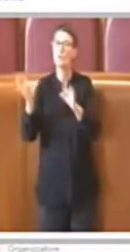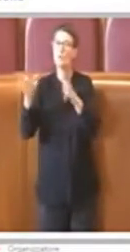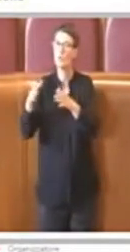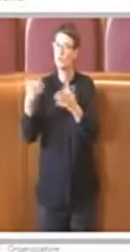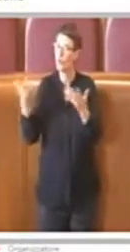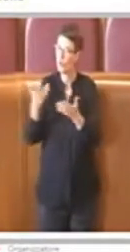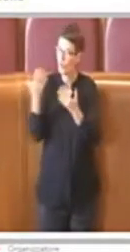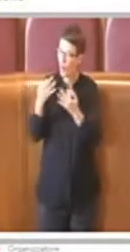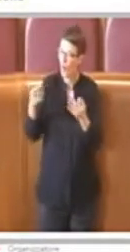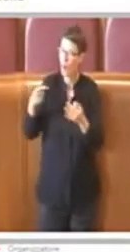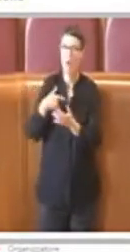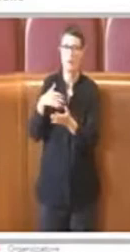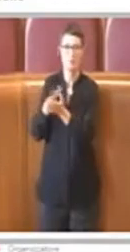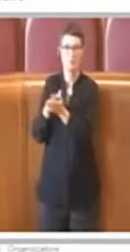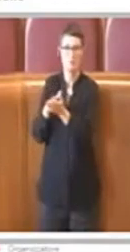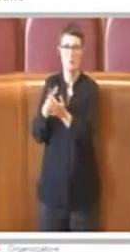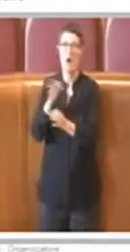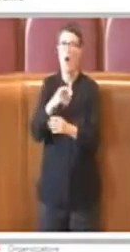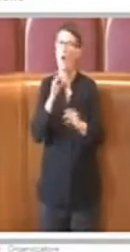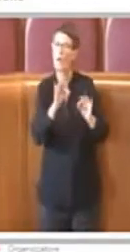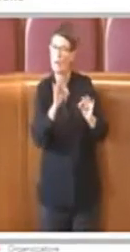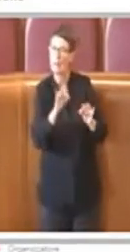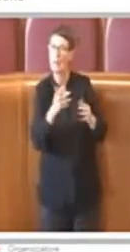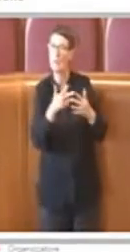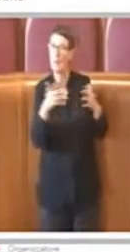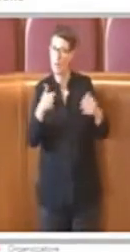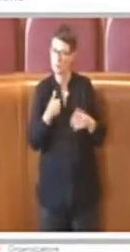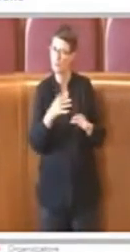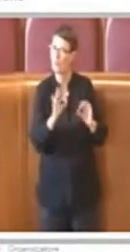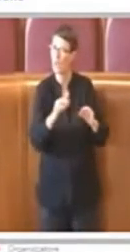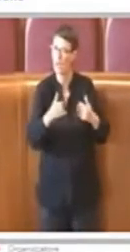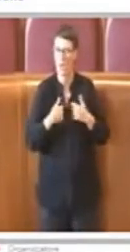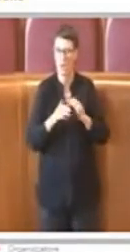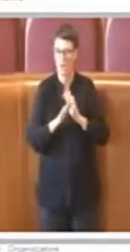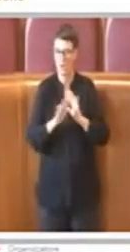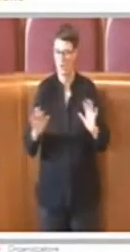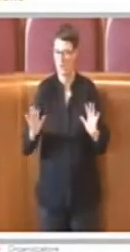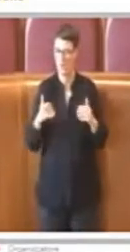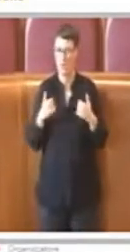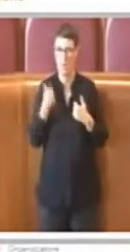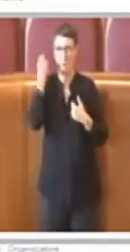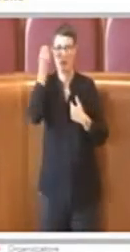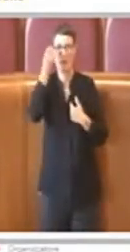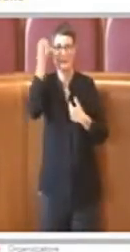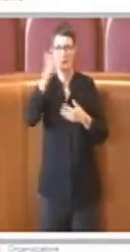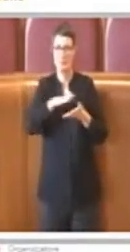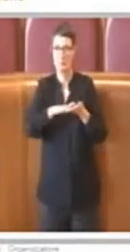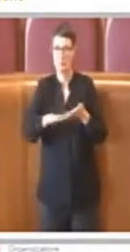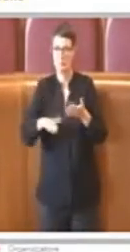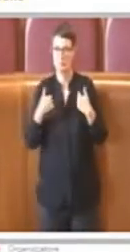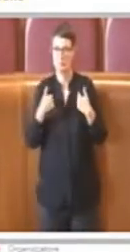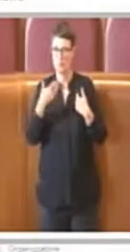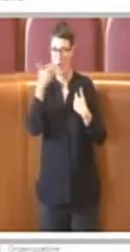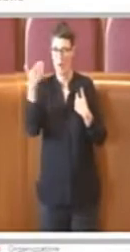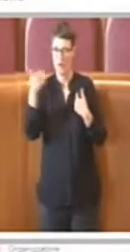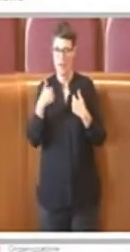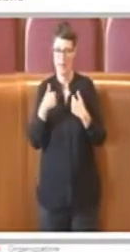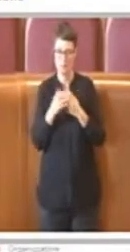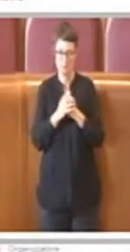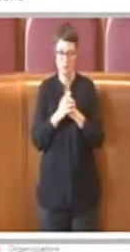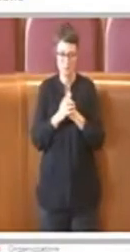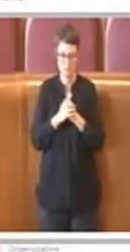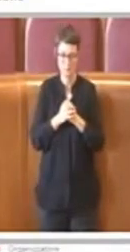alla maggioranza lo fa, quindi insomma sono una porzione, mi ritengo imparziale, però mi corre l'obbligo di